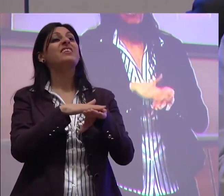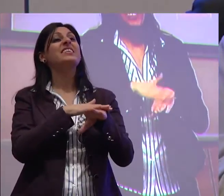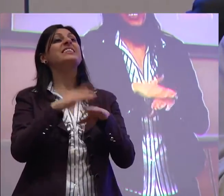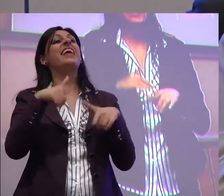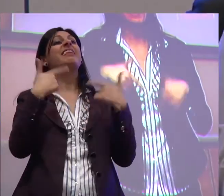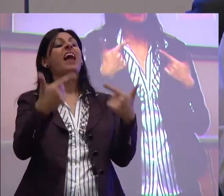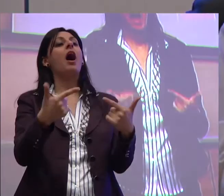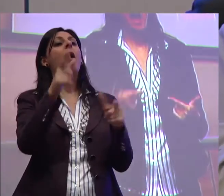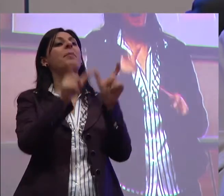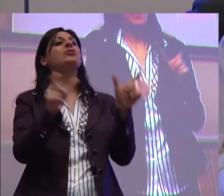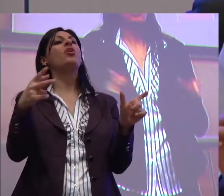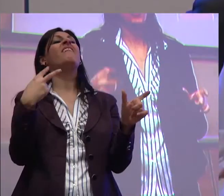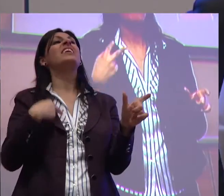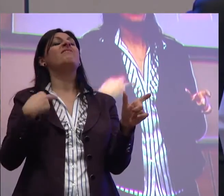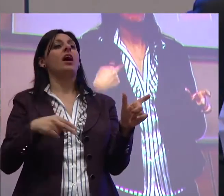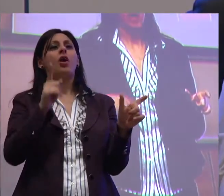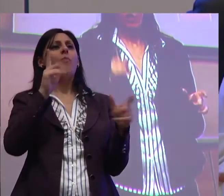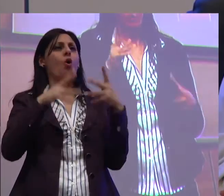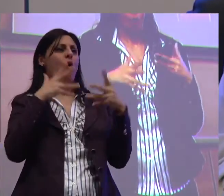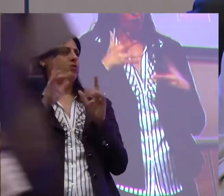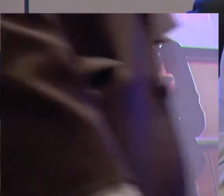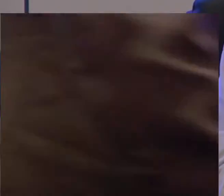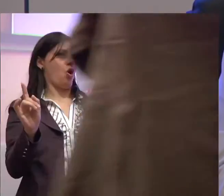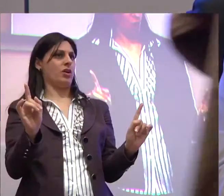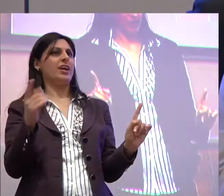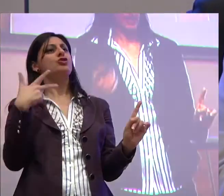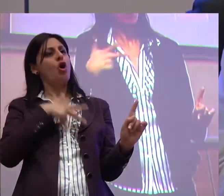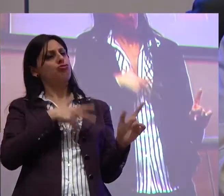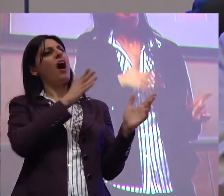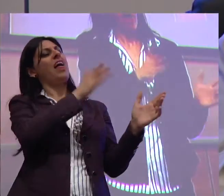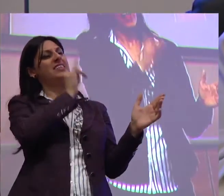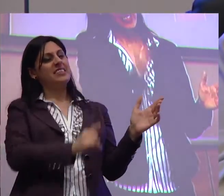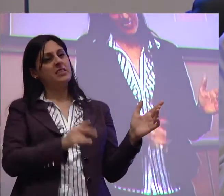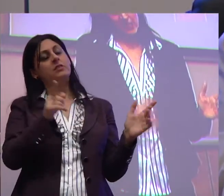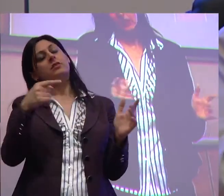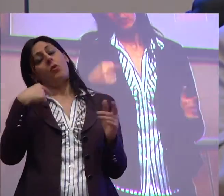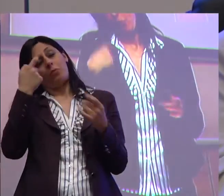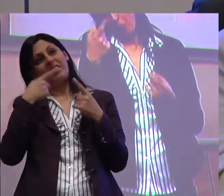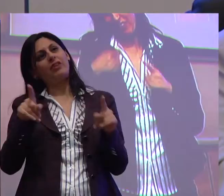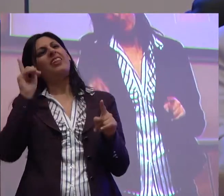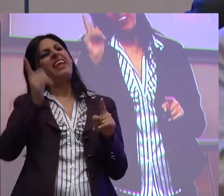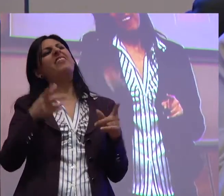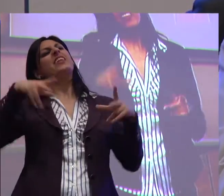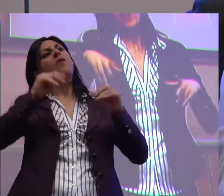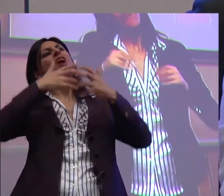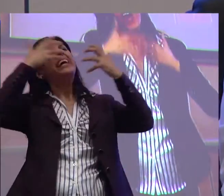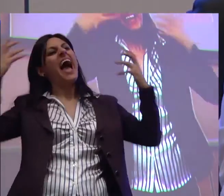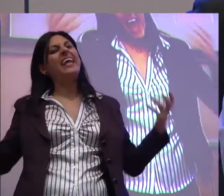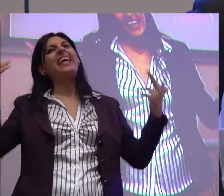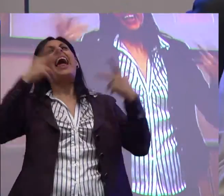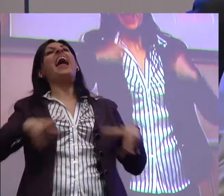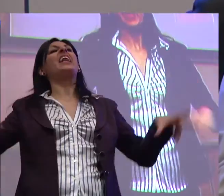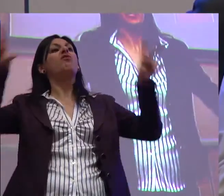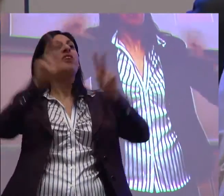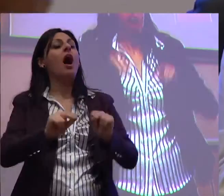la vita alle persone, quindi non si può confondere. Quindi sono d'accordo che noi dovremmo ridiscutere tutto, richiarire, rifare, e